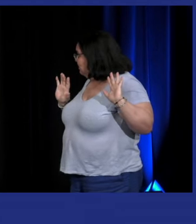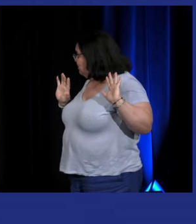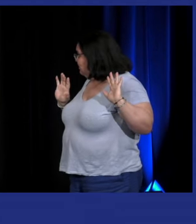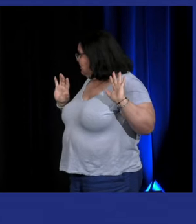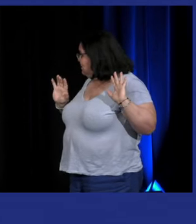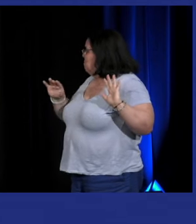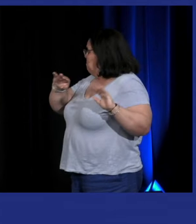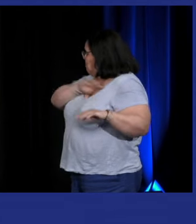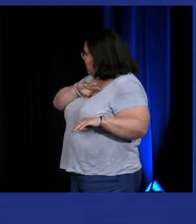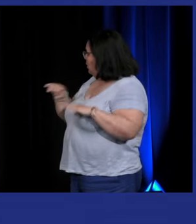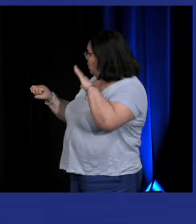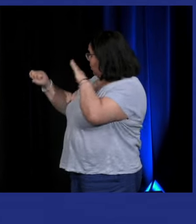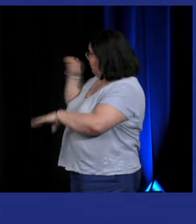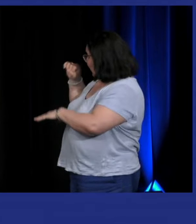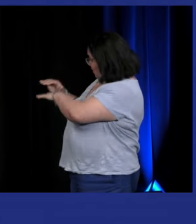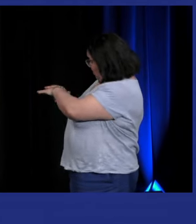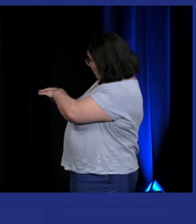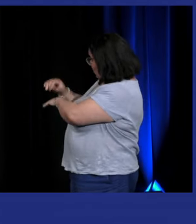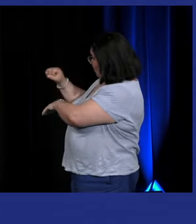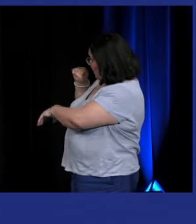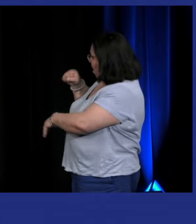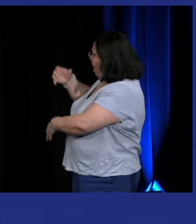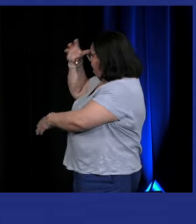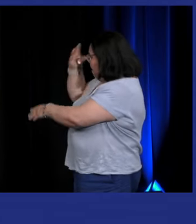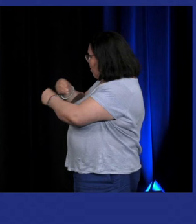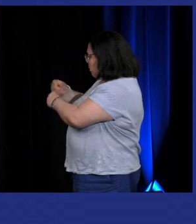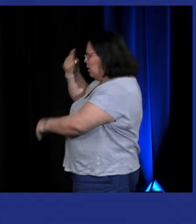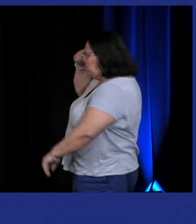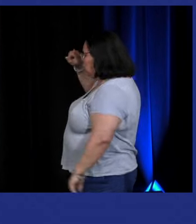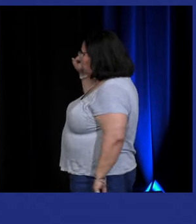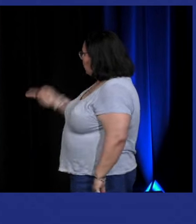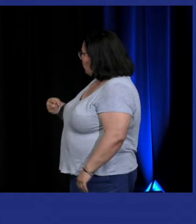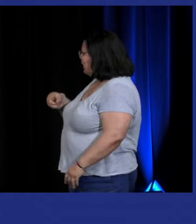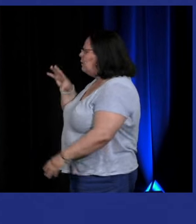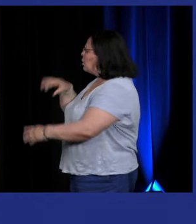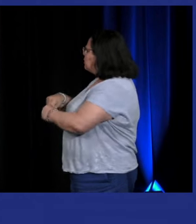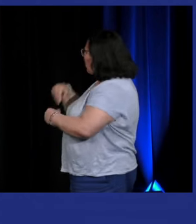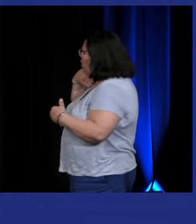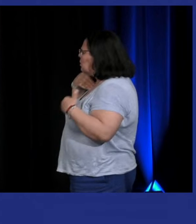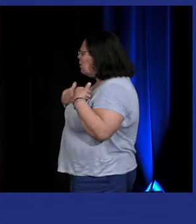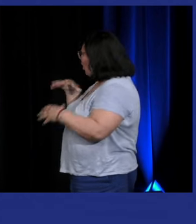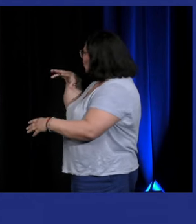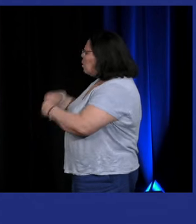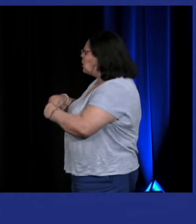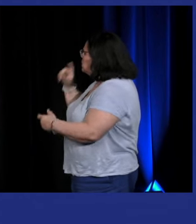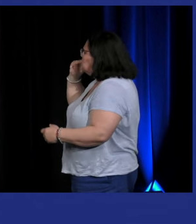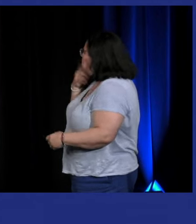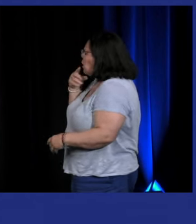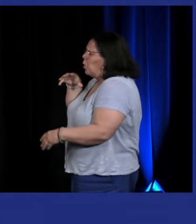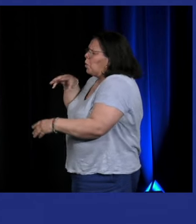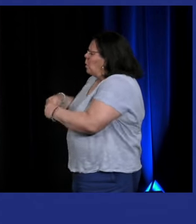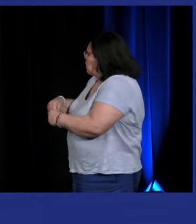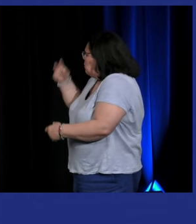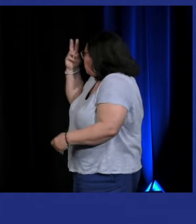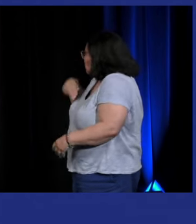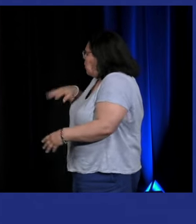inférieure enfin voilà c'est ce que c'est le communisme qui aurait produit ça et qui aurait créé ces espèces de formes